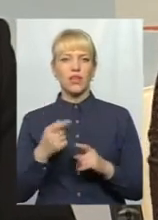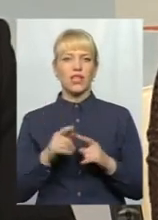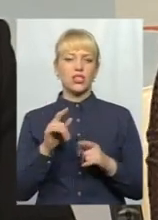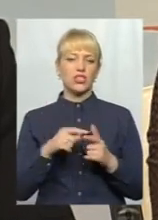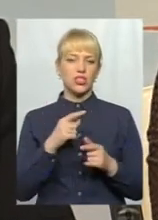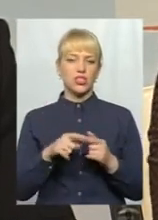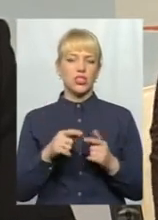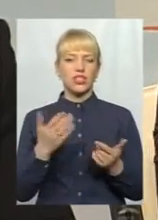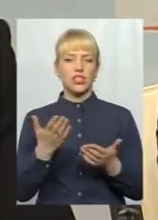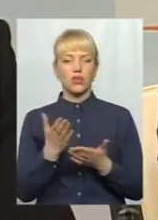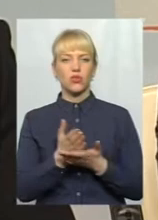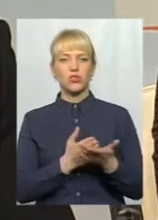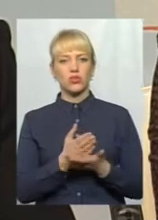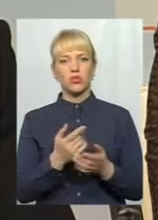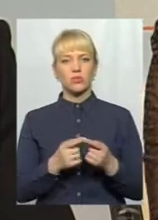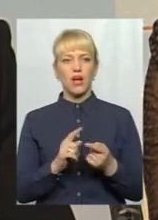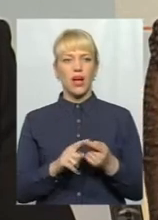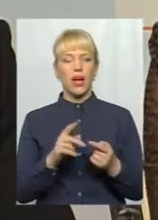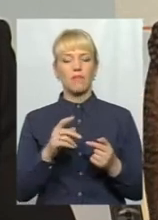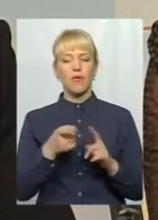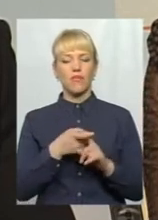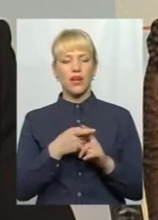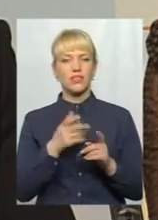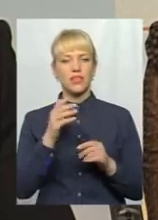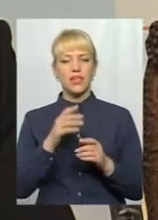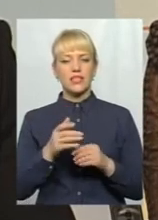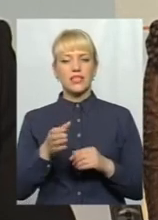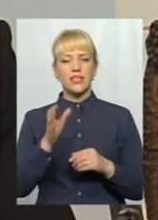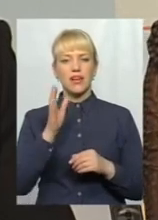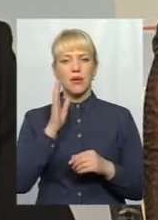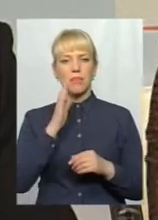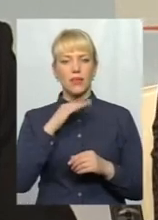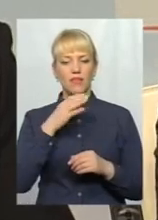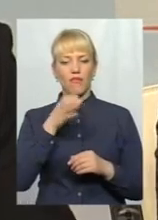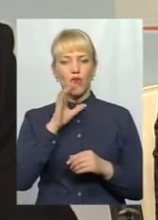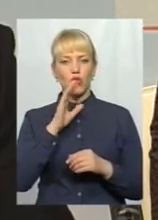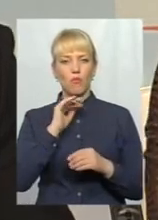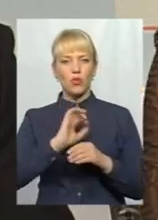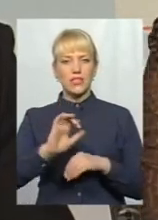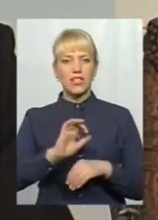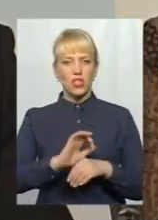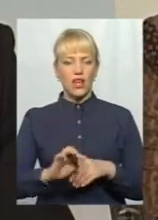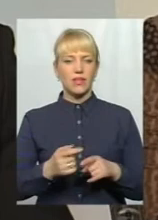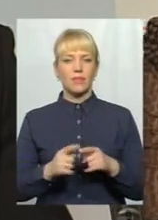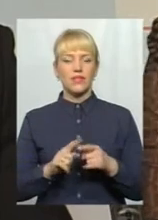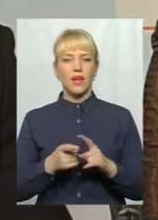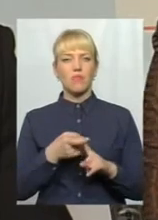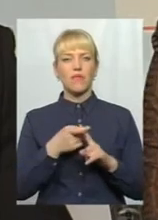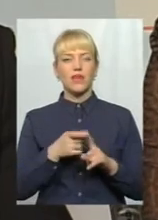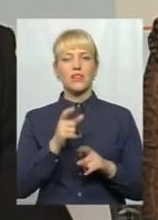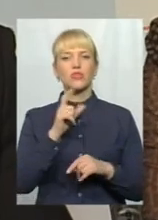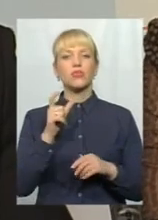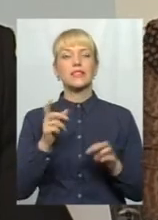дійсно пов'язані і з питним водопостачанням великих міст і навіть країн. Це пов'язано із збереженням